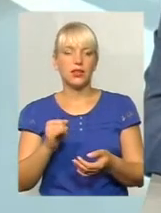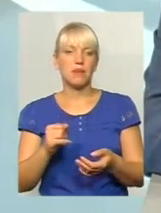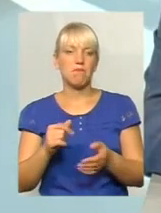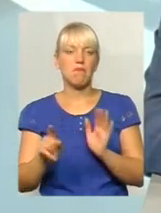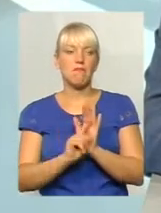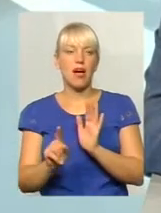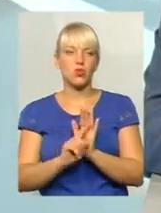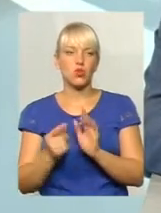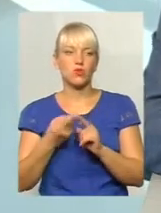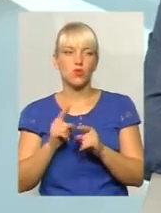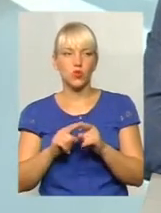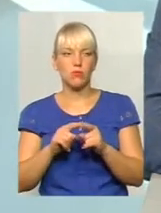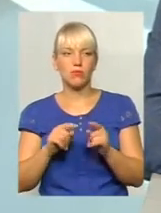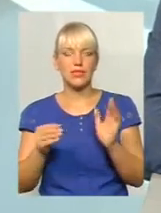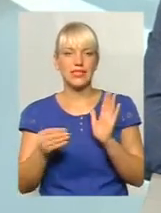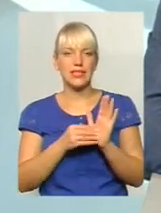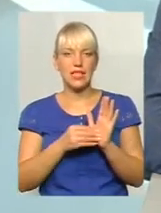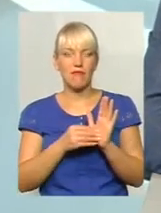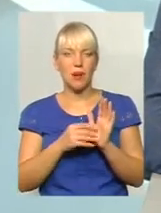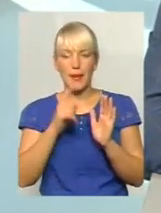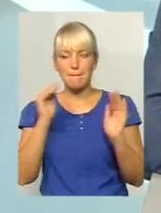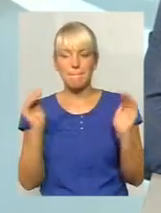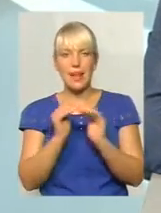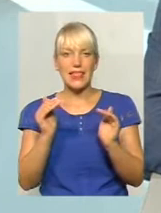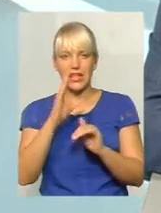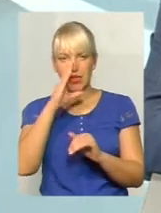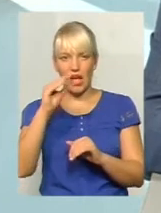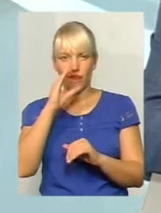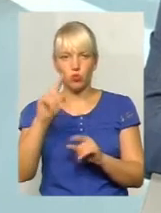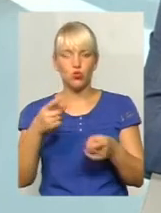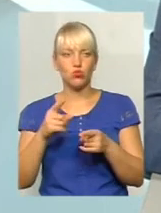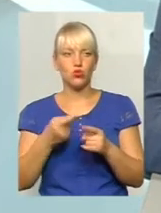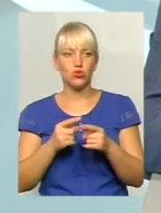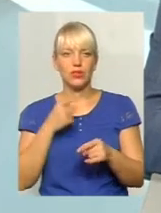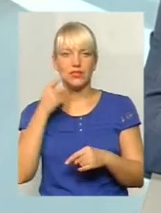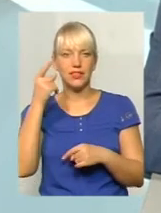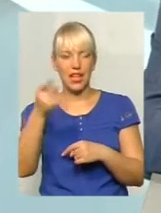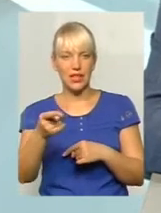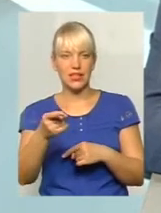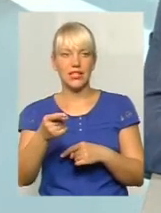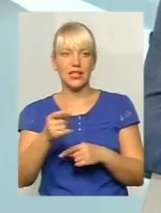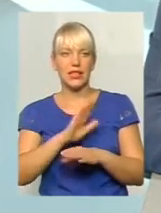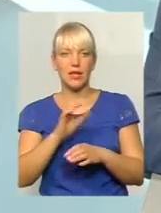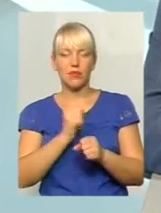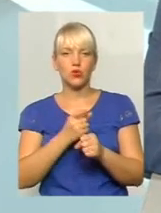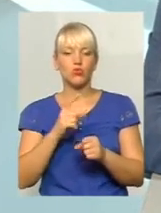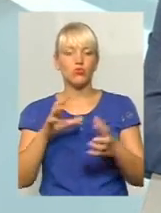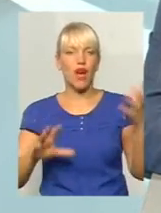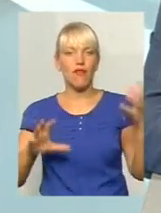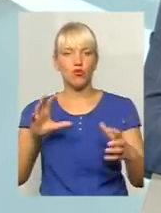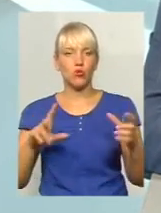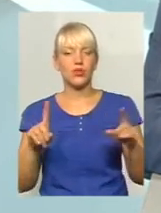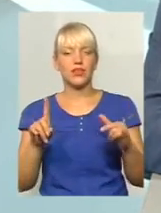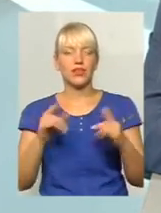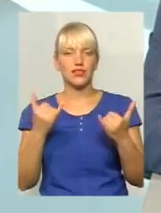В даному випадку ми ставимо маленькі автобуси для того, щоб даний маршрут напрацював, тому що от великий автобус, який на сьогоднішній день